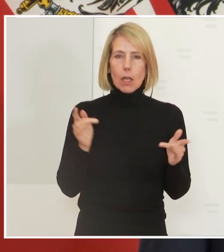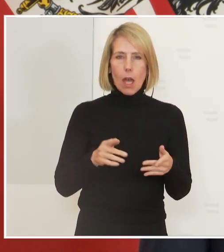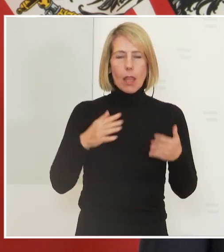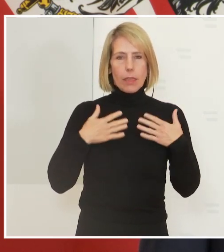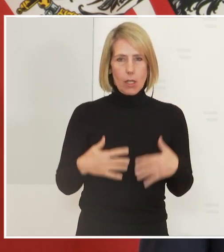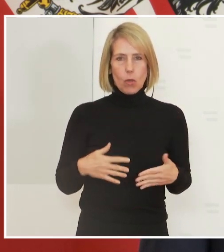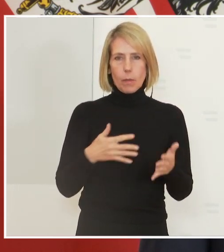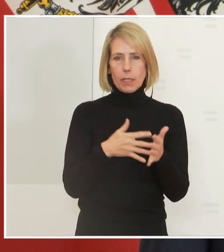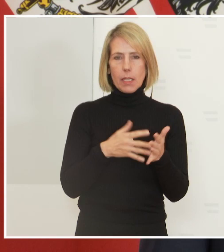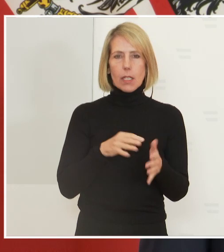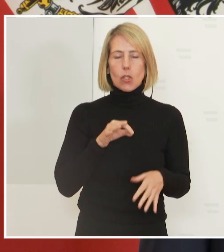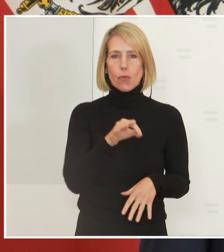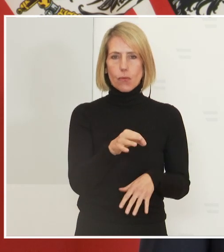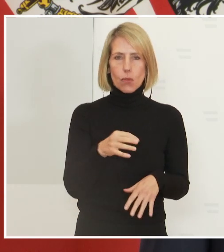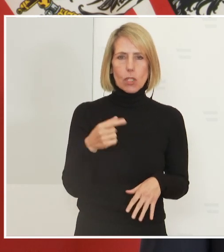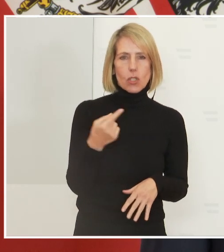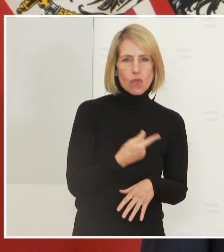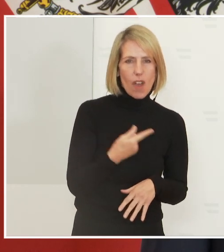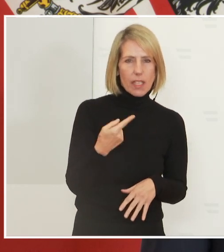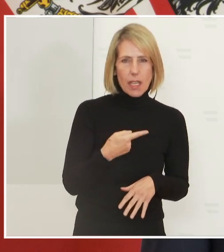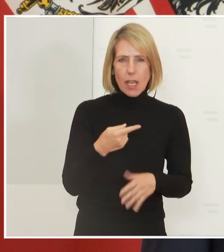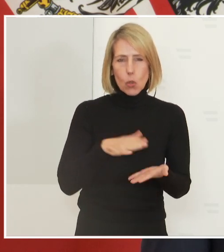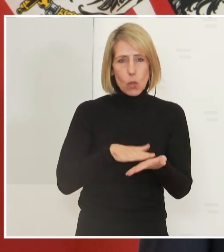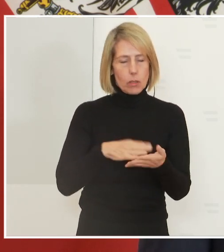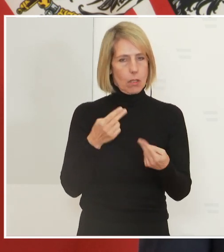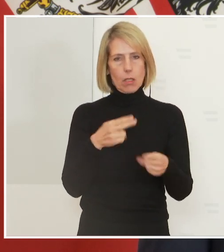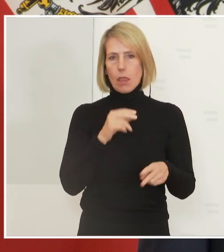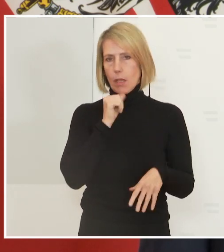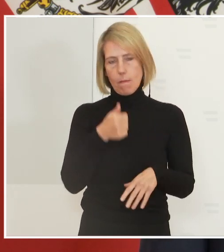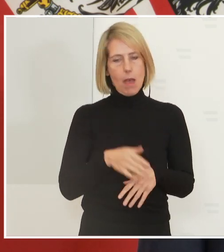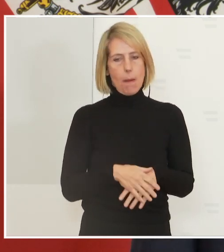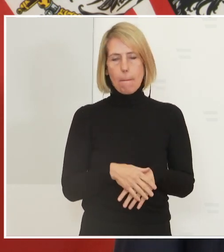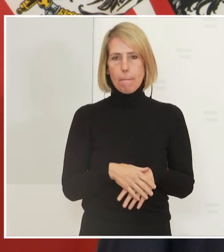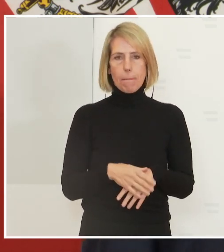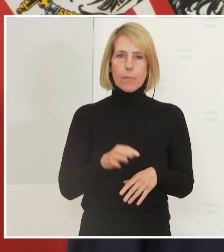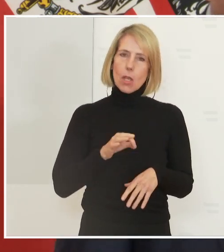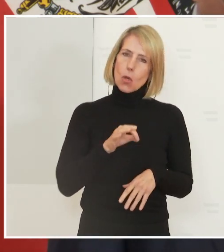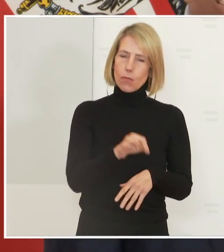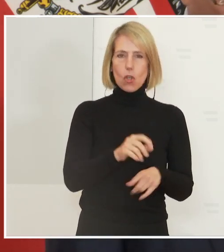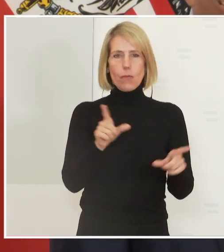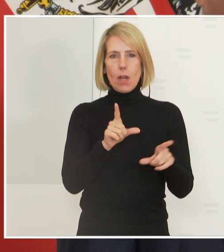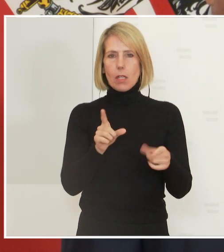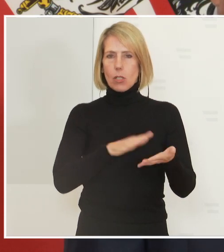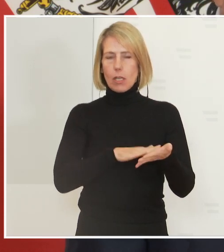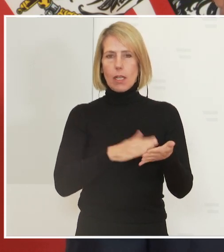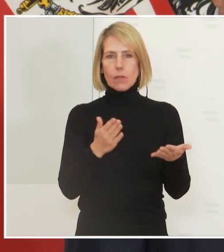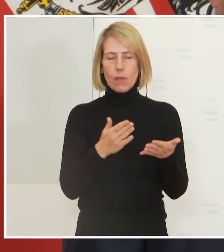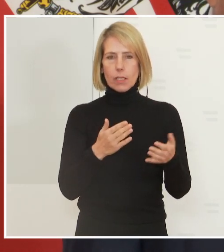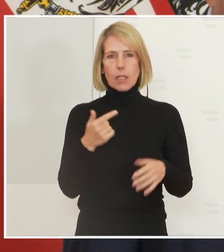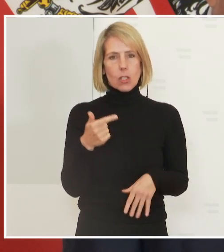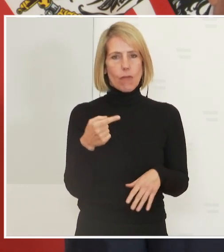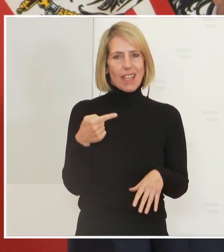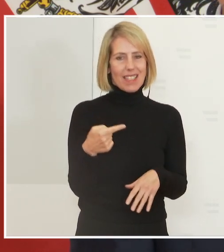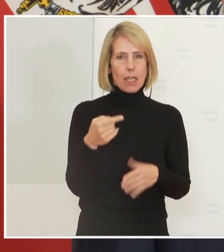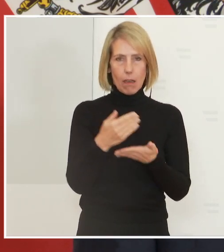mehr für 3G oder 2G gültig. Für Veranstaltungen gilt eine 2G-Regel